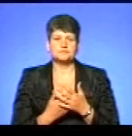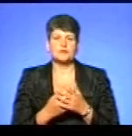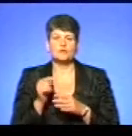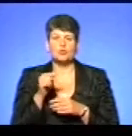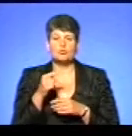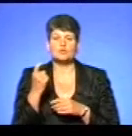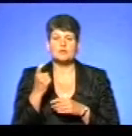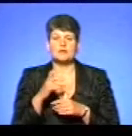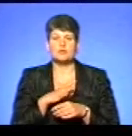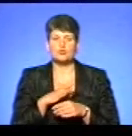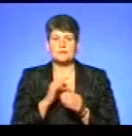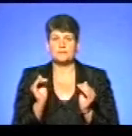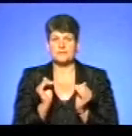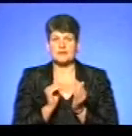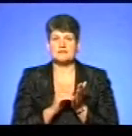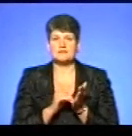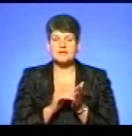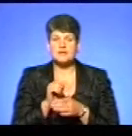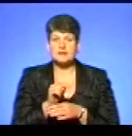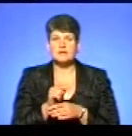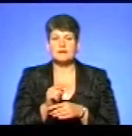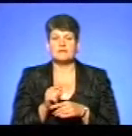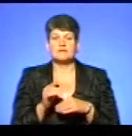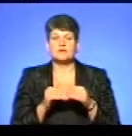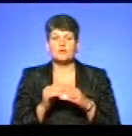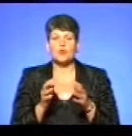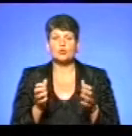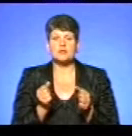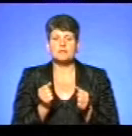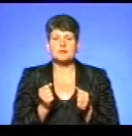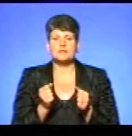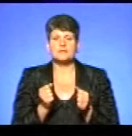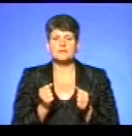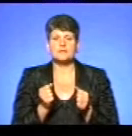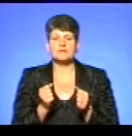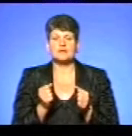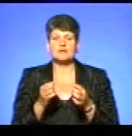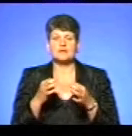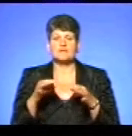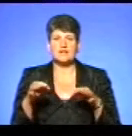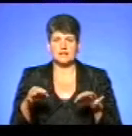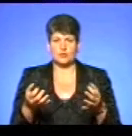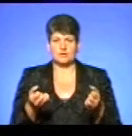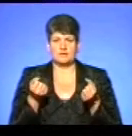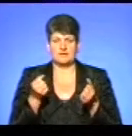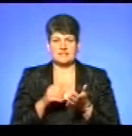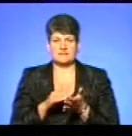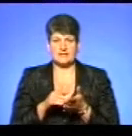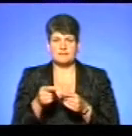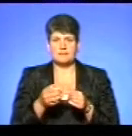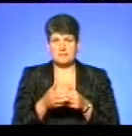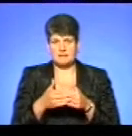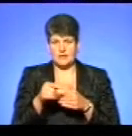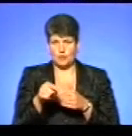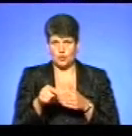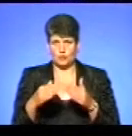господарстві, де отримувалися підсминки, він практикував таке вигульне утримання свиней. Це буквально рядом з його двором,